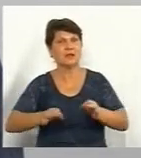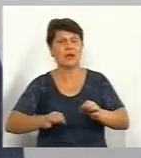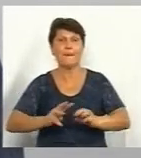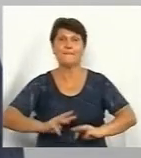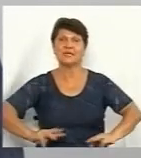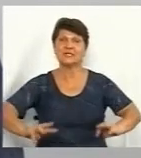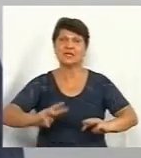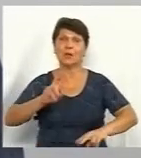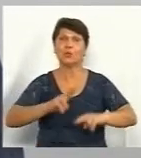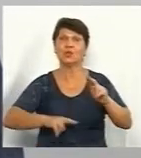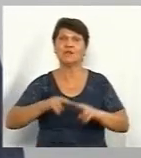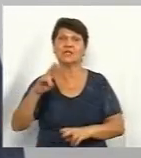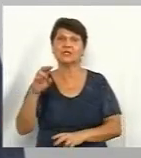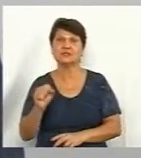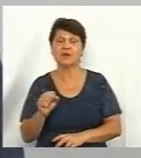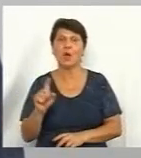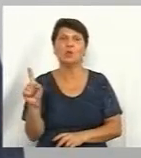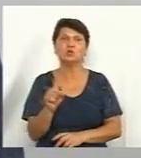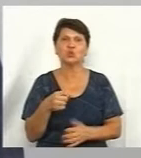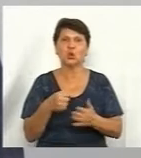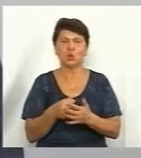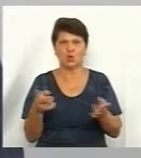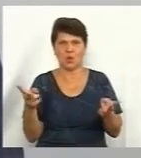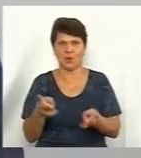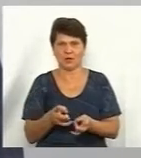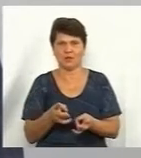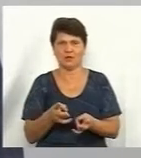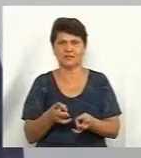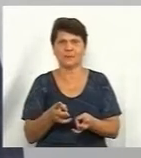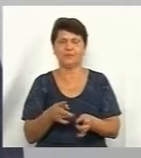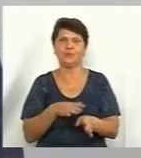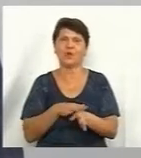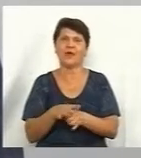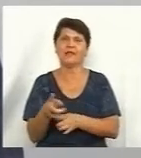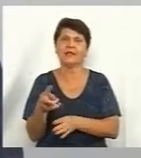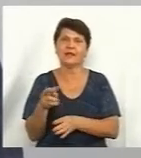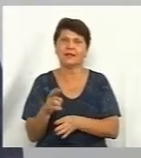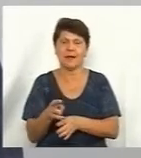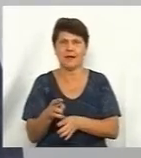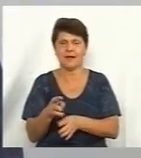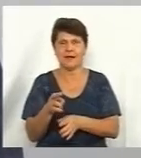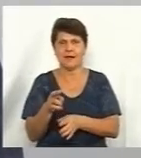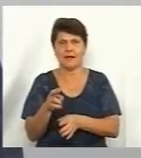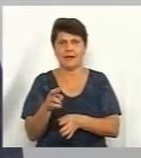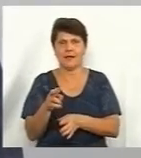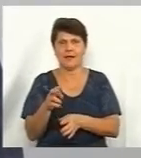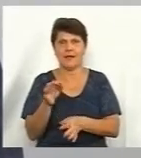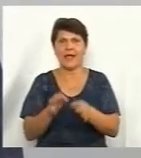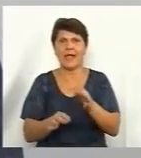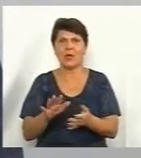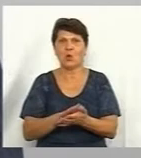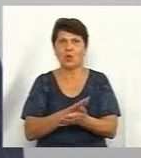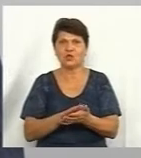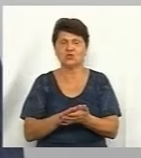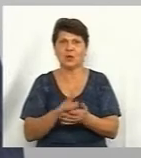щодо необхідності проведення екологічної експертизи, якщо проводиться комплексна експертиза об